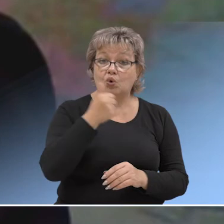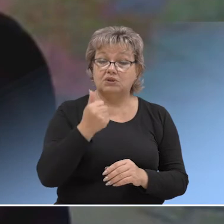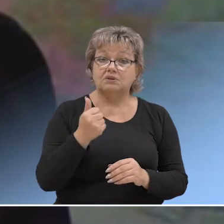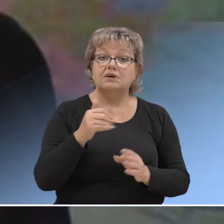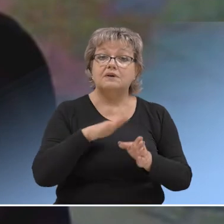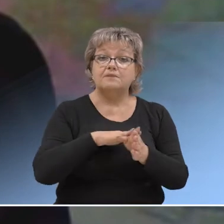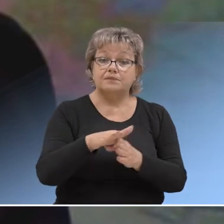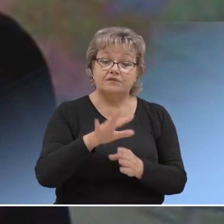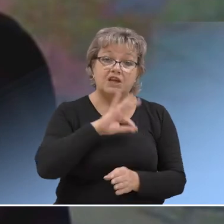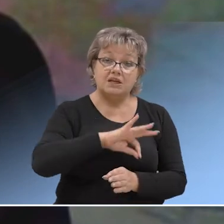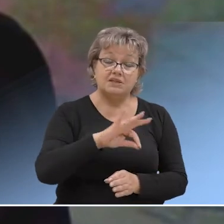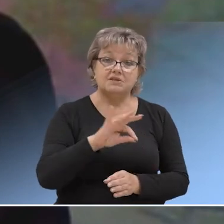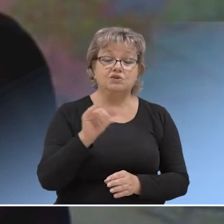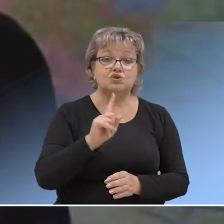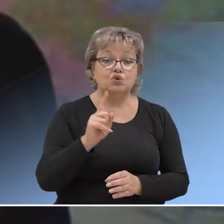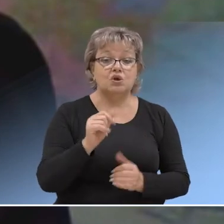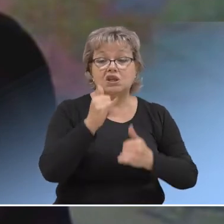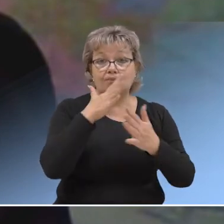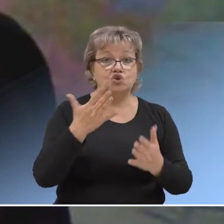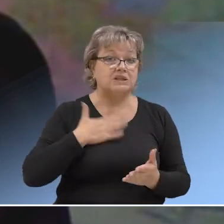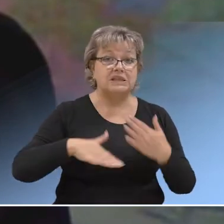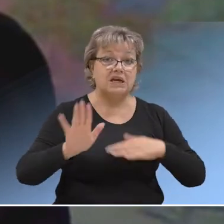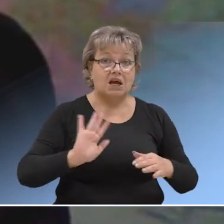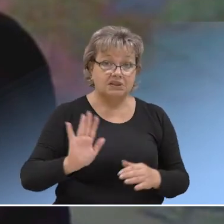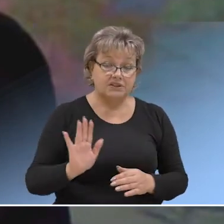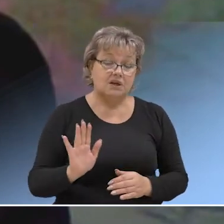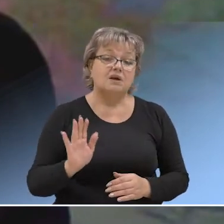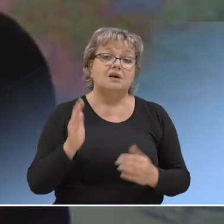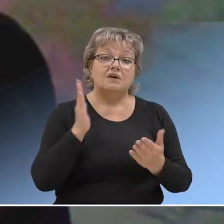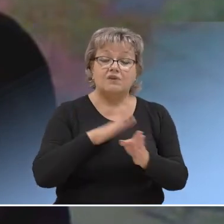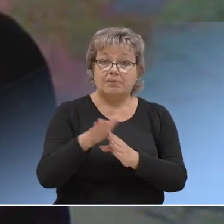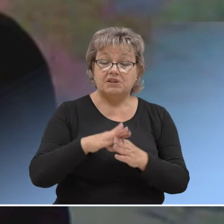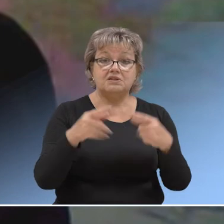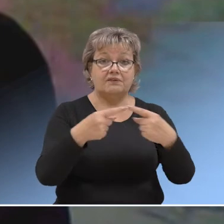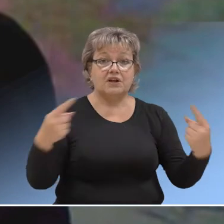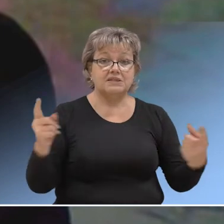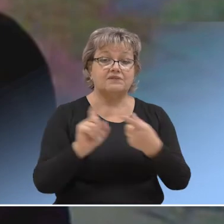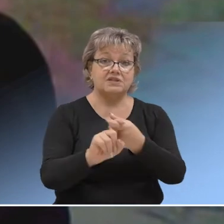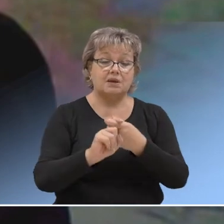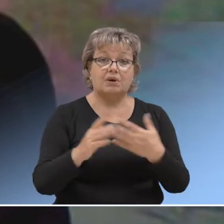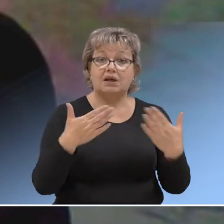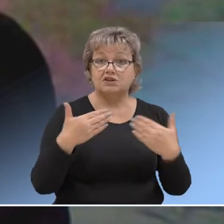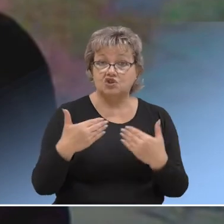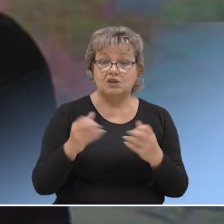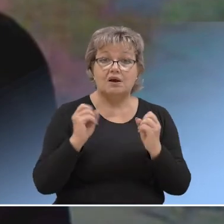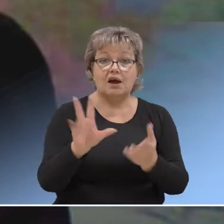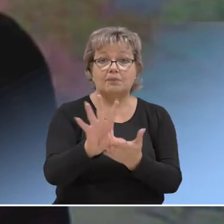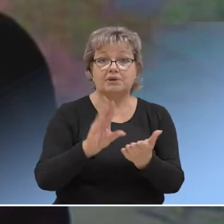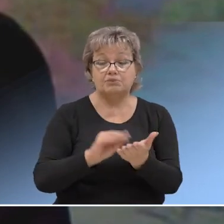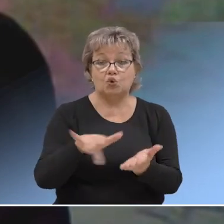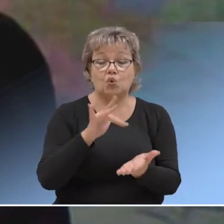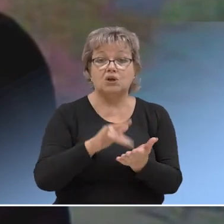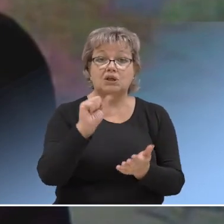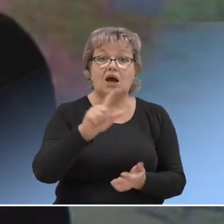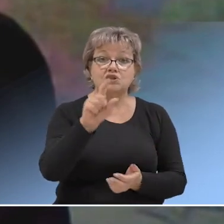поэтому синхронизация у нас, что не может не радовать, выполняется уже в разных взаимоотношениях. Как пример,